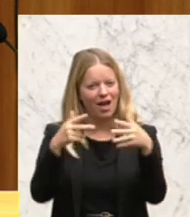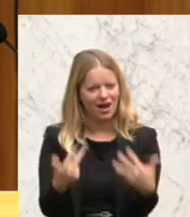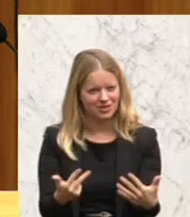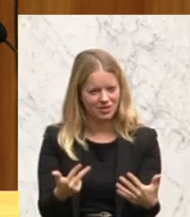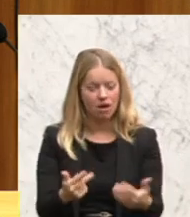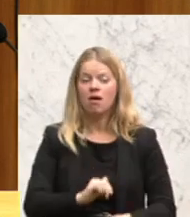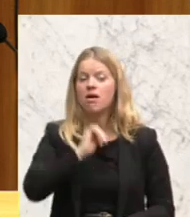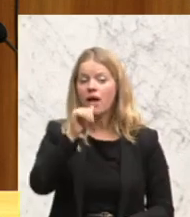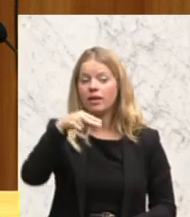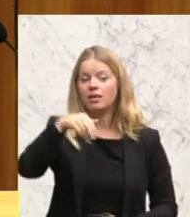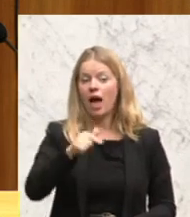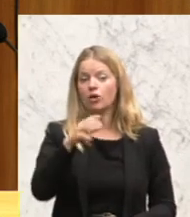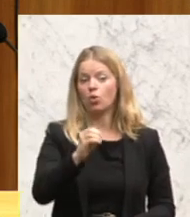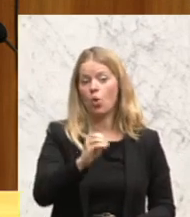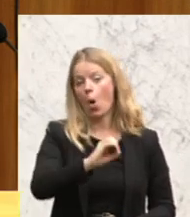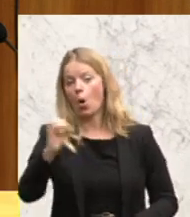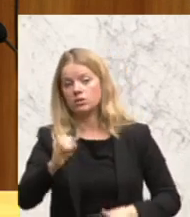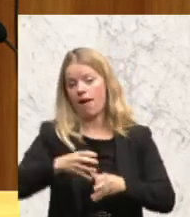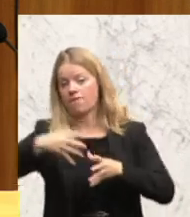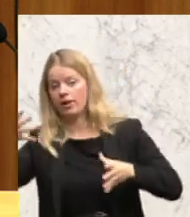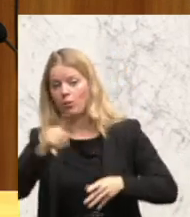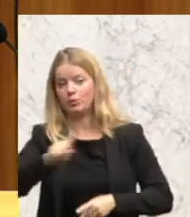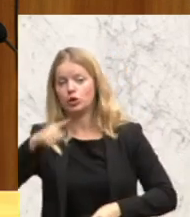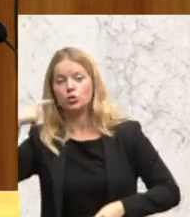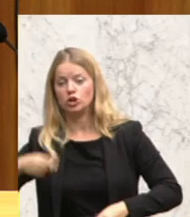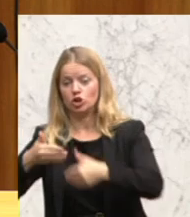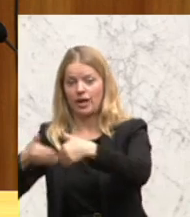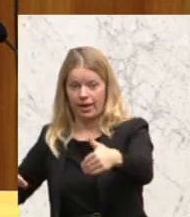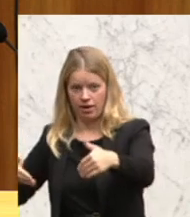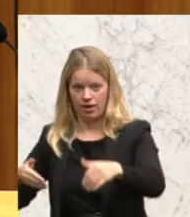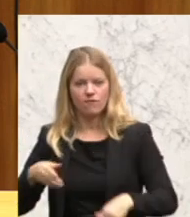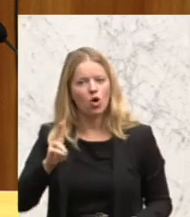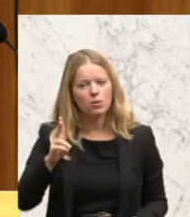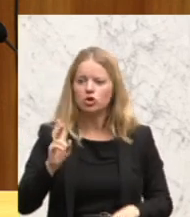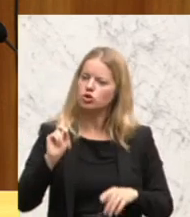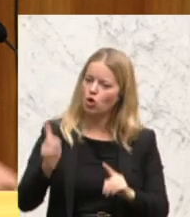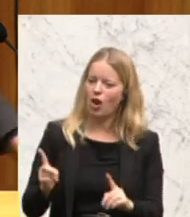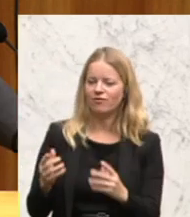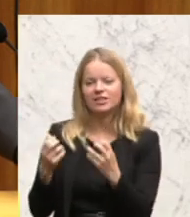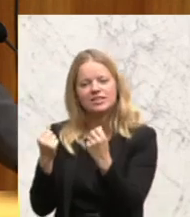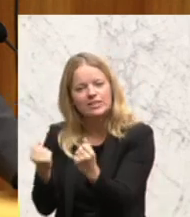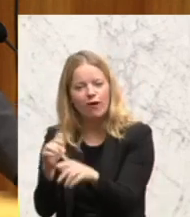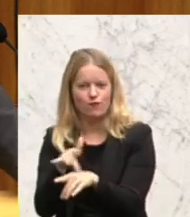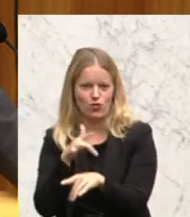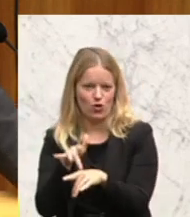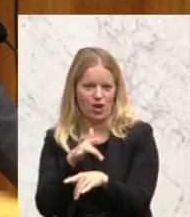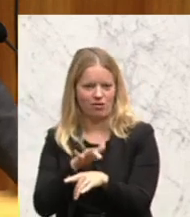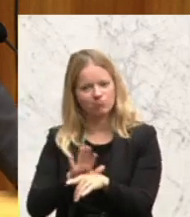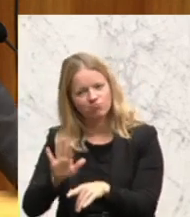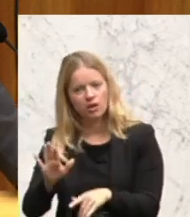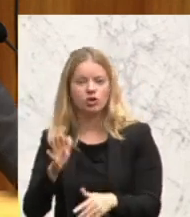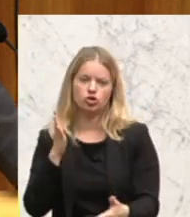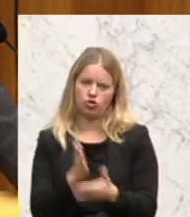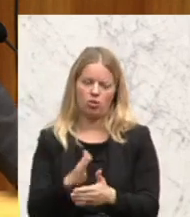-Osterweiterung bis an die russischen Grenzen, damit sich Russland sicher fühlen kann, ist ganz offensichtlich